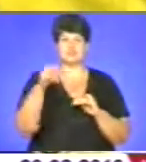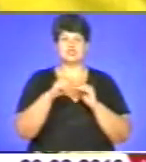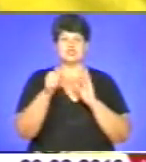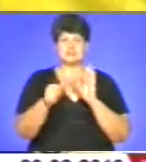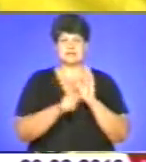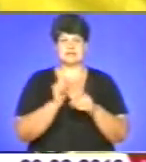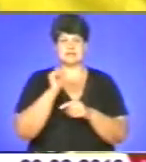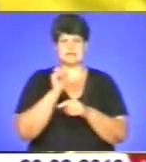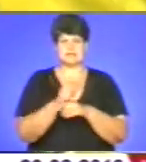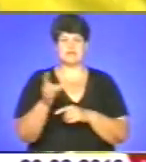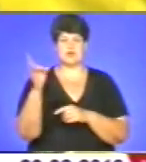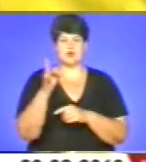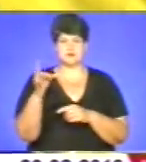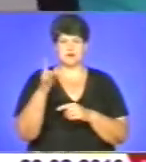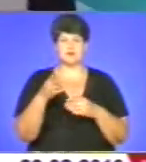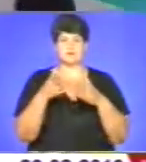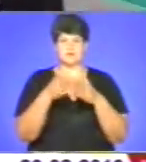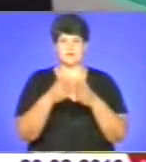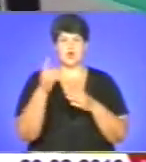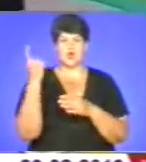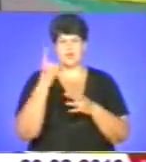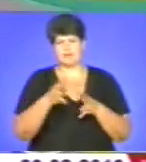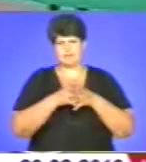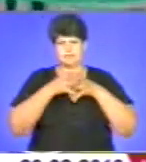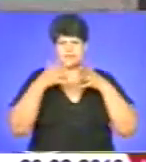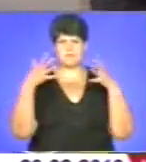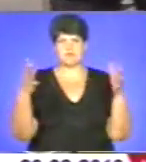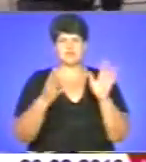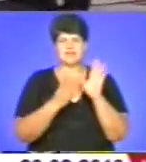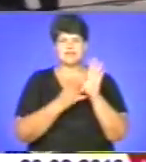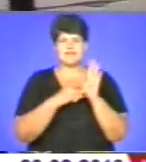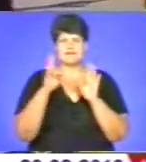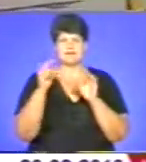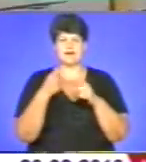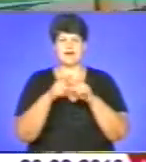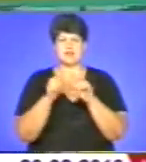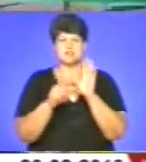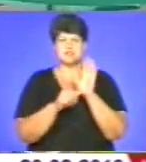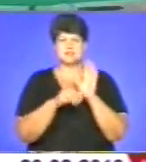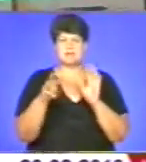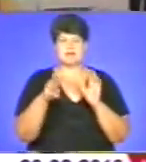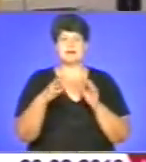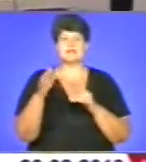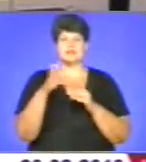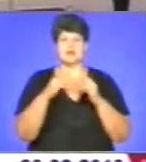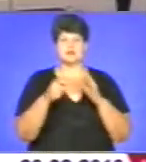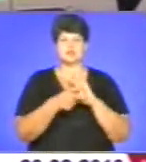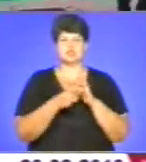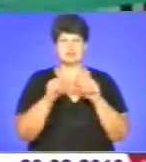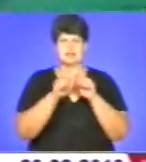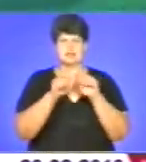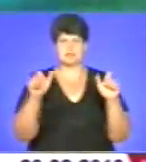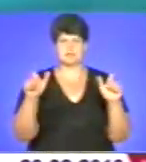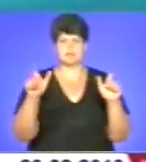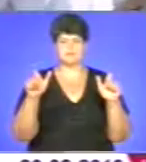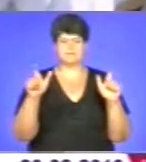за замовленими розмірами для човнів. Один найбільший розміром 9 на 6 метрів для штабу Військово-морських сил Збройних сил України.